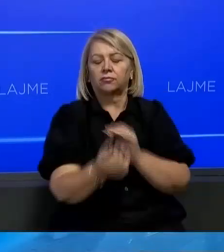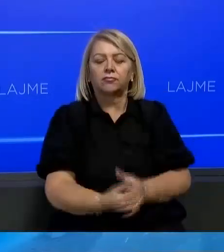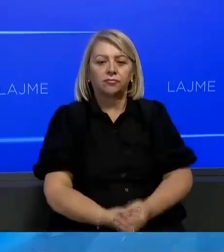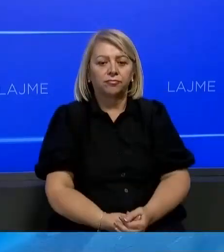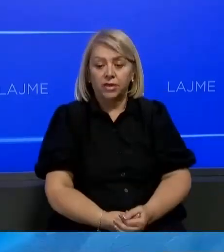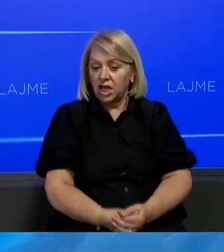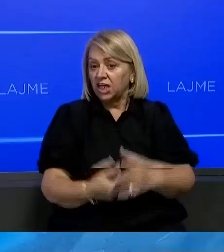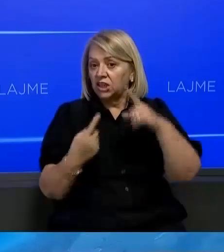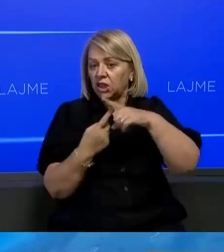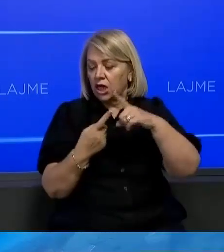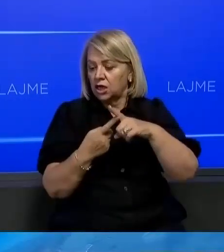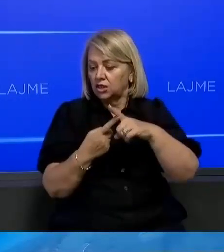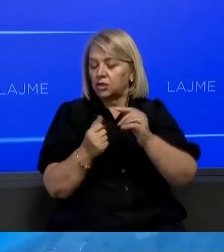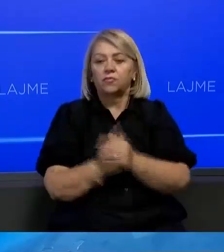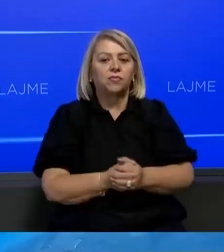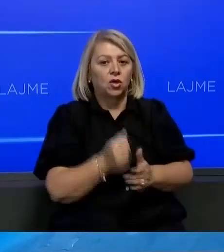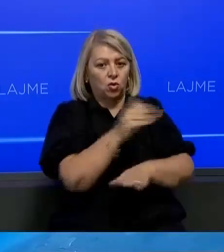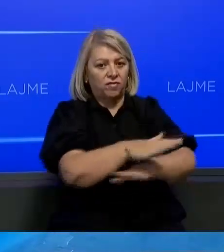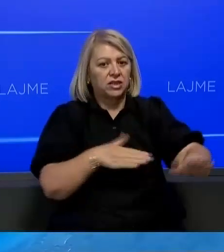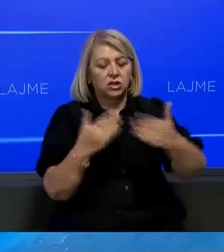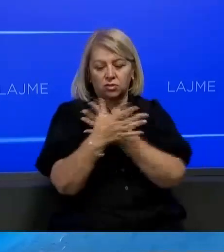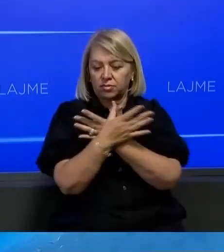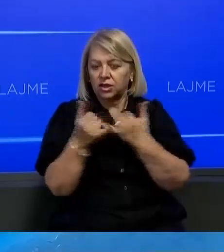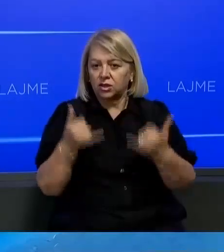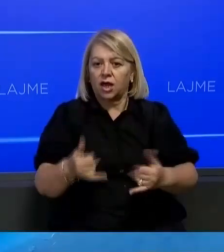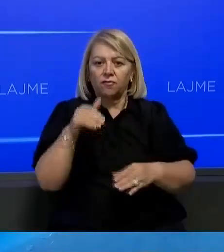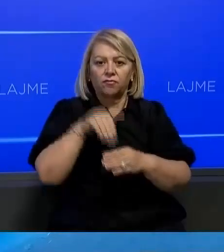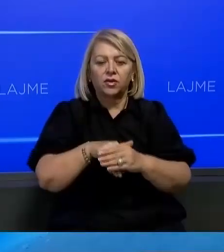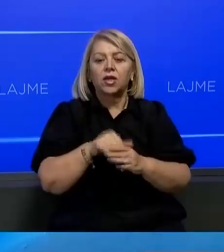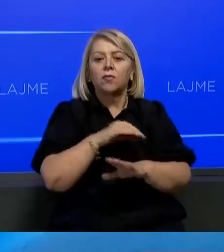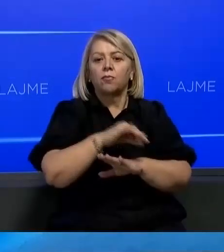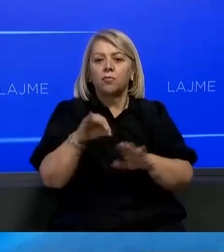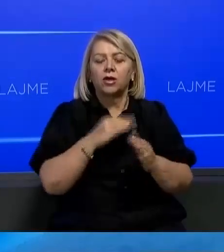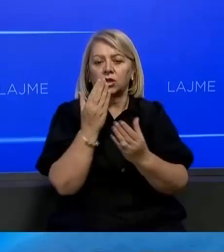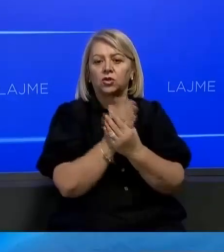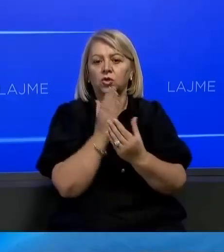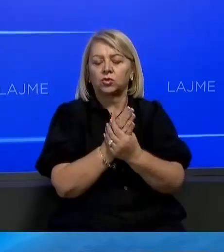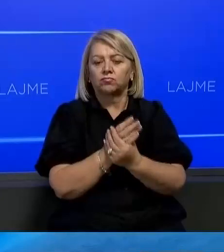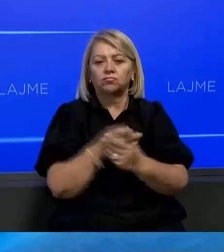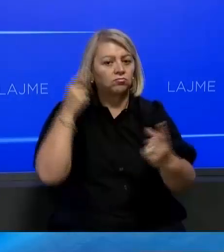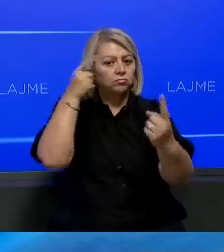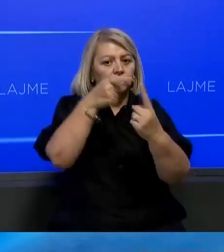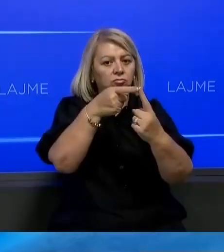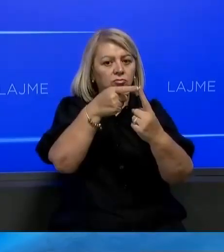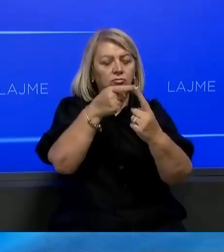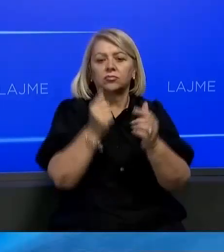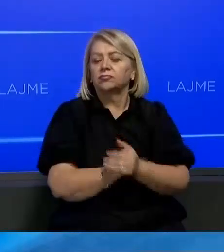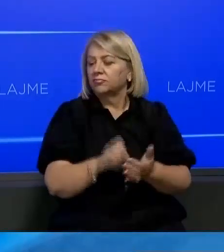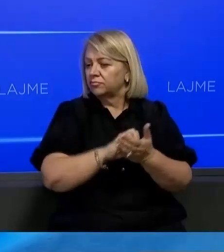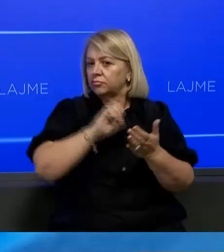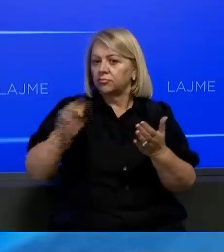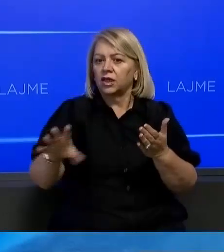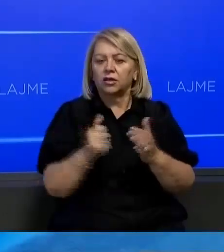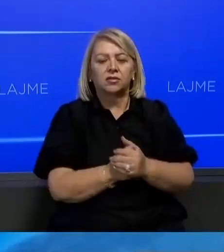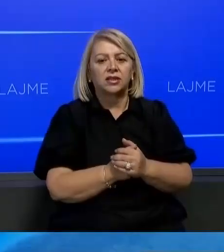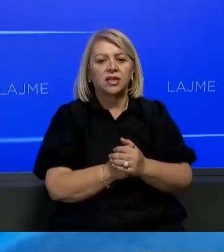E në tiran të ndruar shikues kuvendin e Shqiptar, sot pritet të votoj projekt rezoluten me cilën sëno të hidhen posht pretendimet